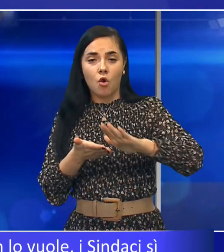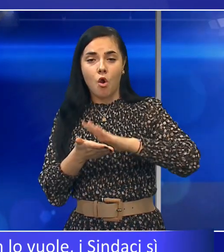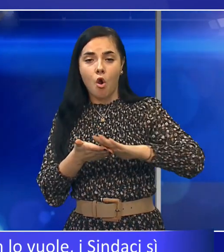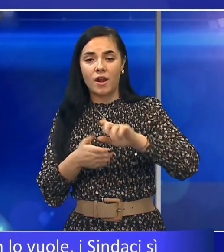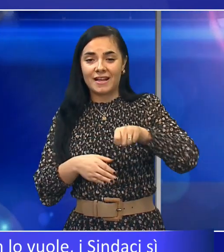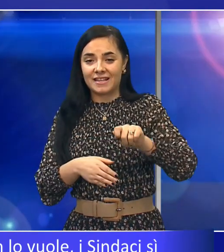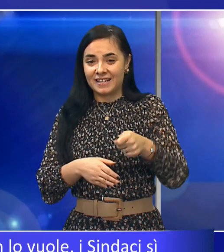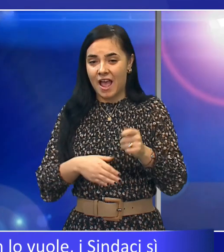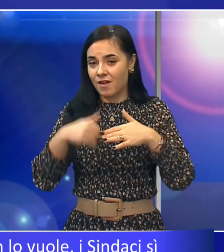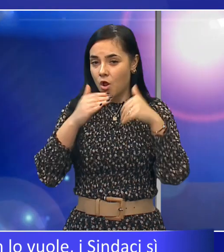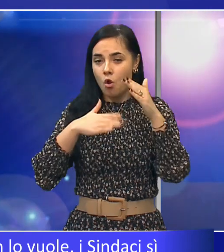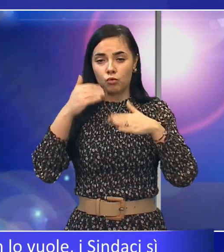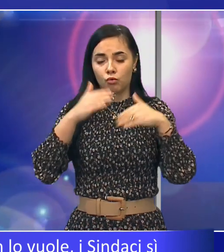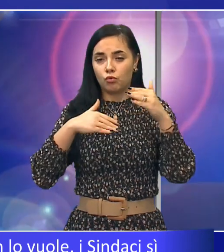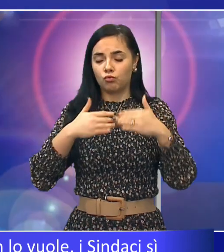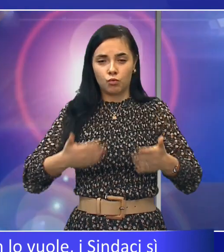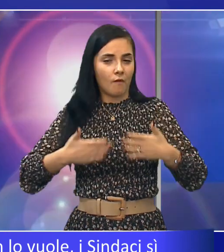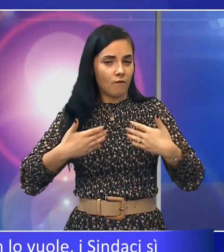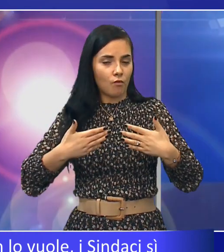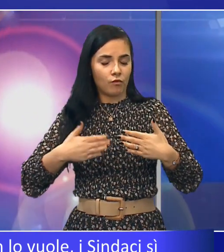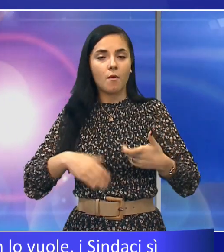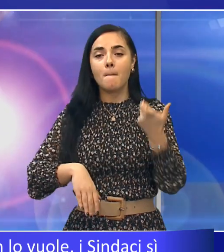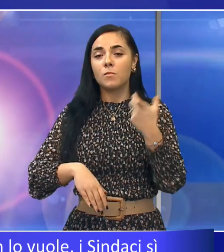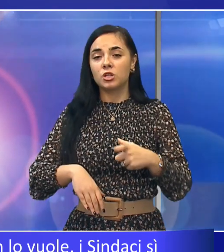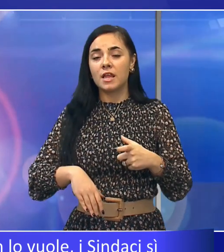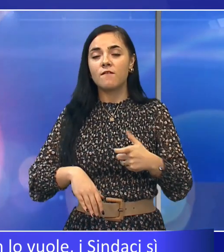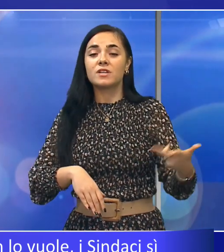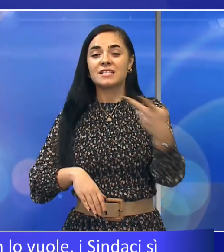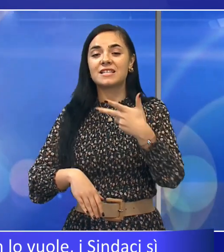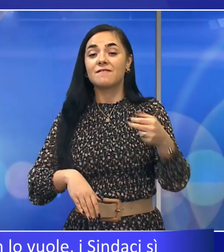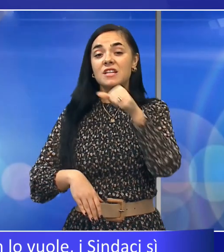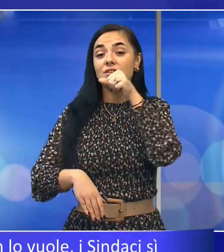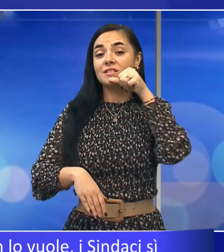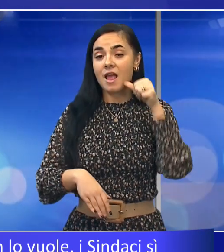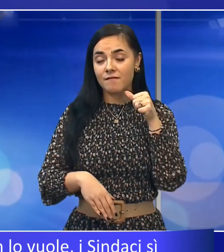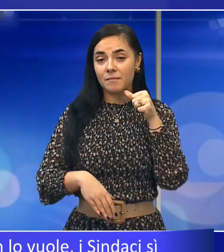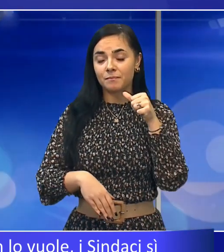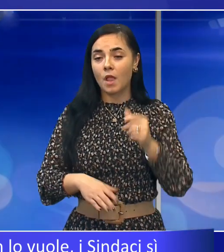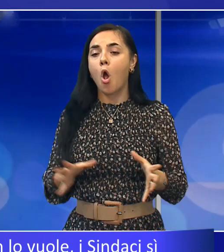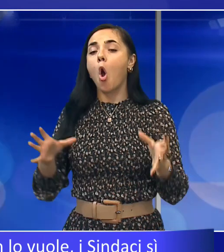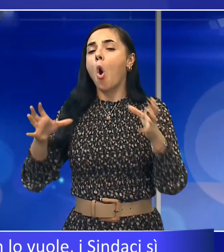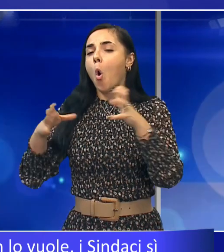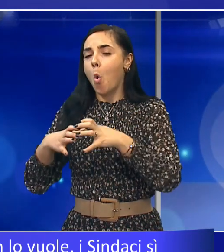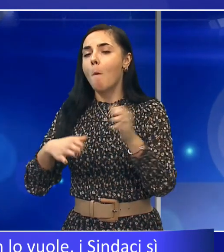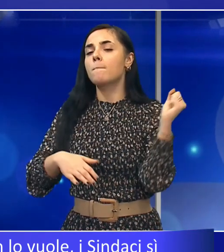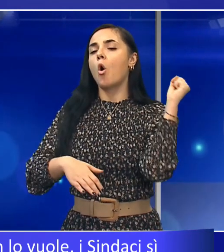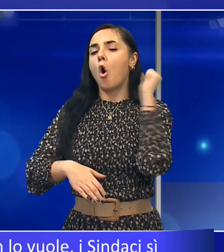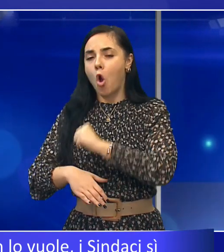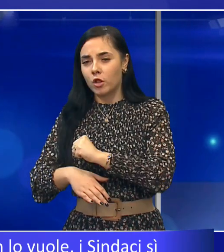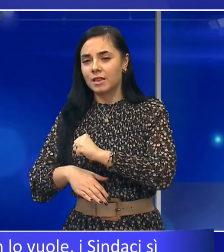poiché è un servizio necessario. Il comitato, contrario alla sua